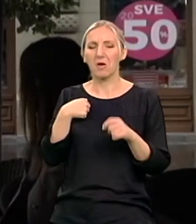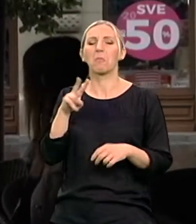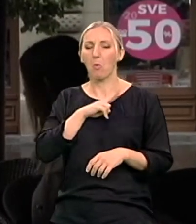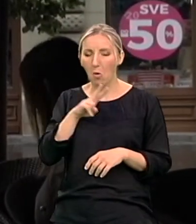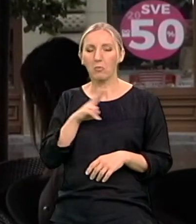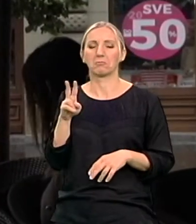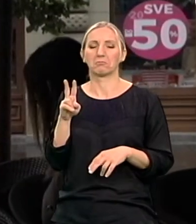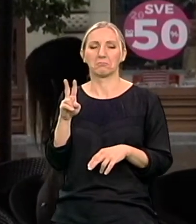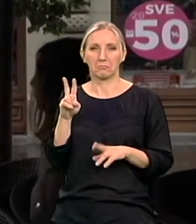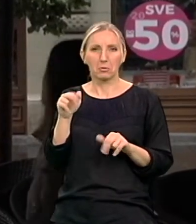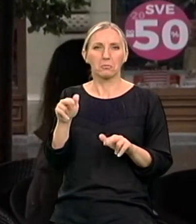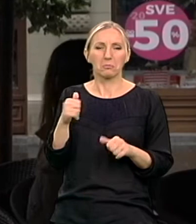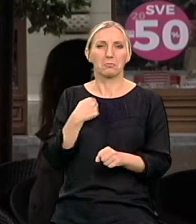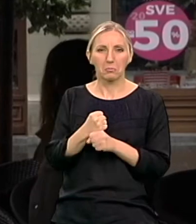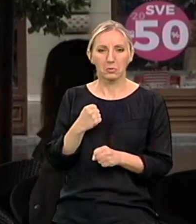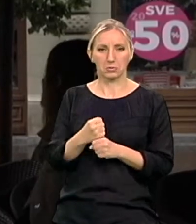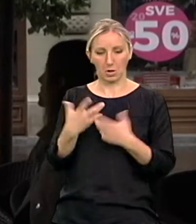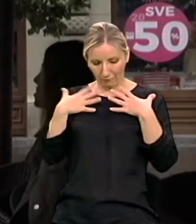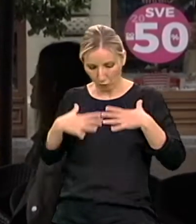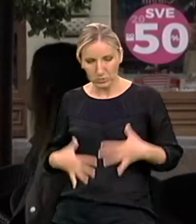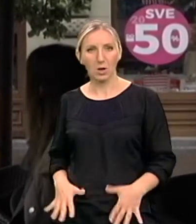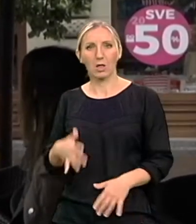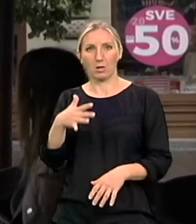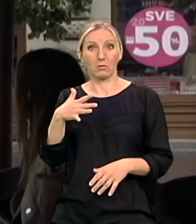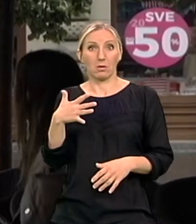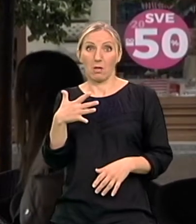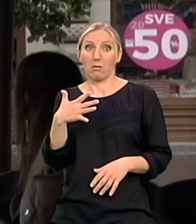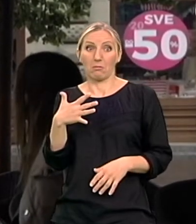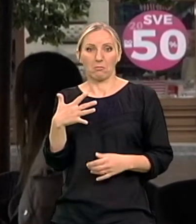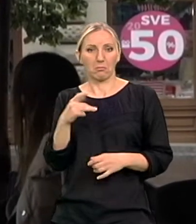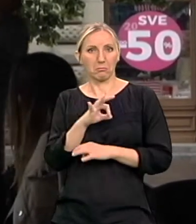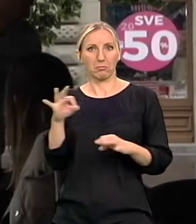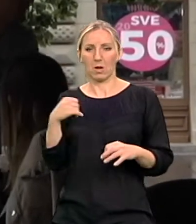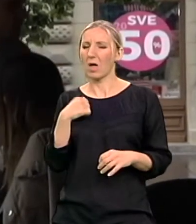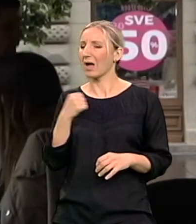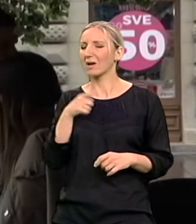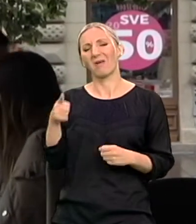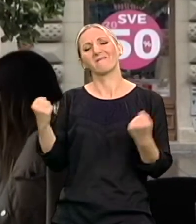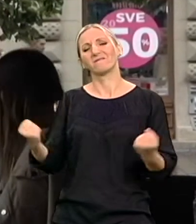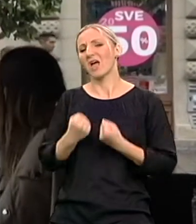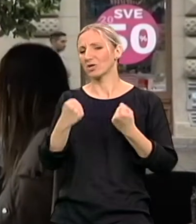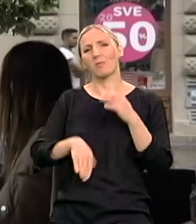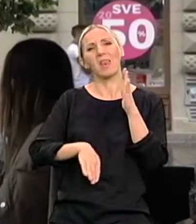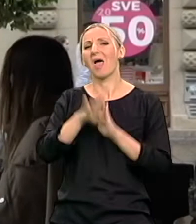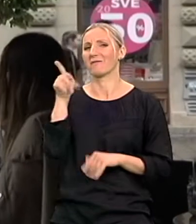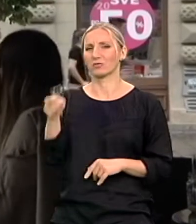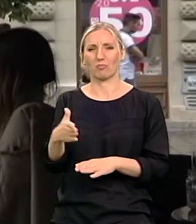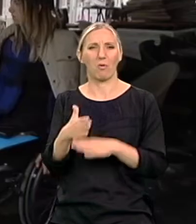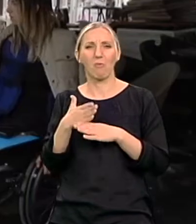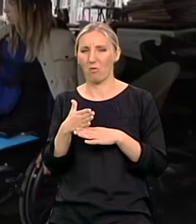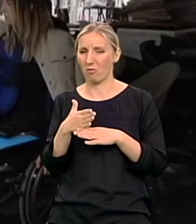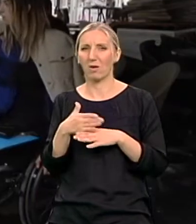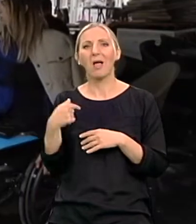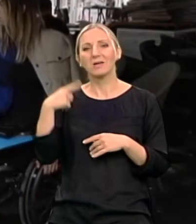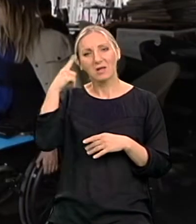tiče i funkcionalnosti tela. Ali znam i garantujem da su vežbe najviše zaslužne za sve to jer znam koliko